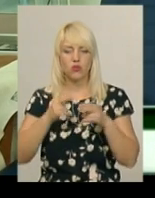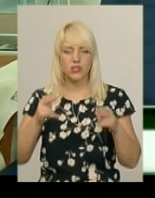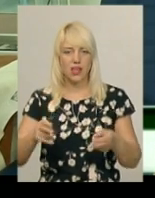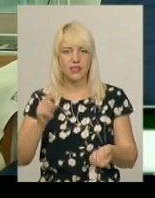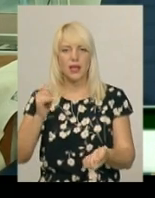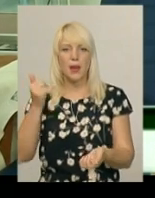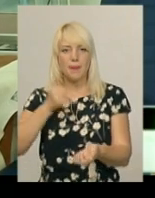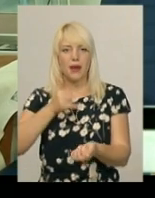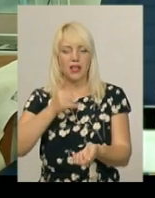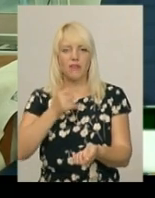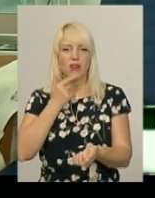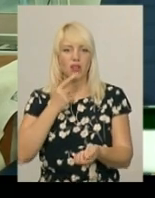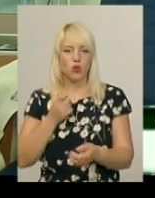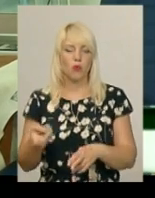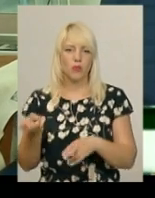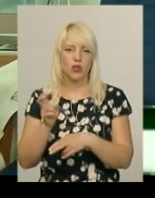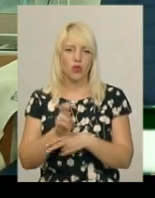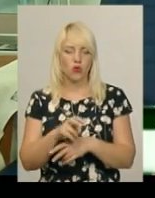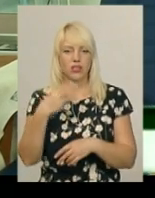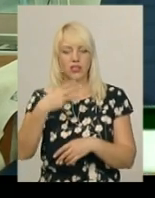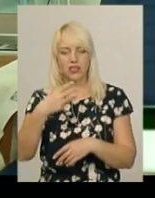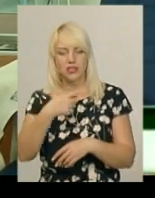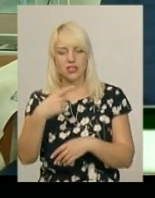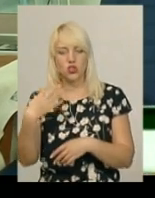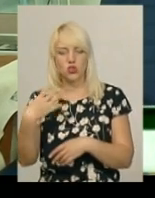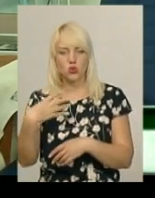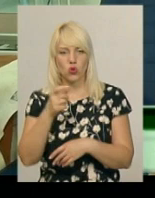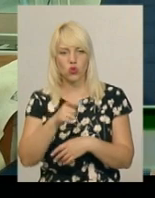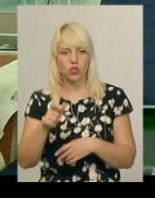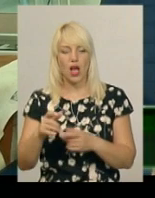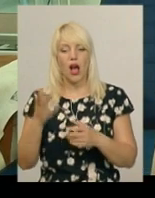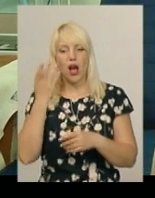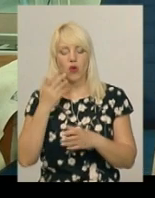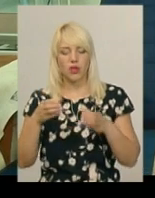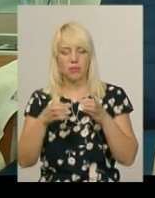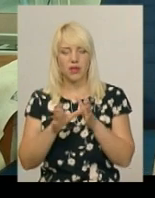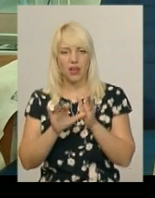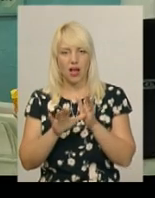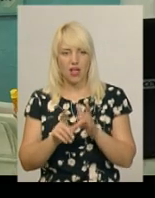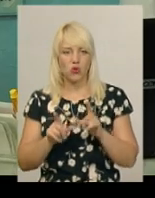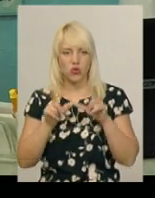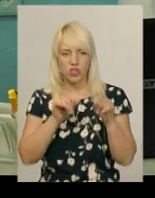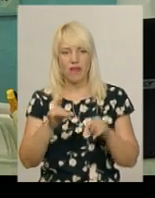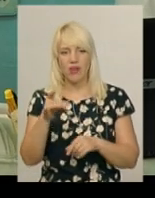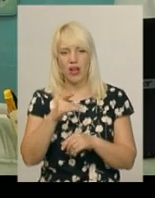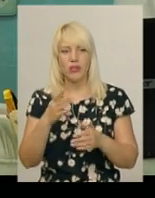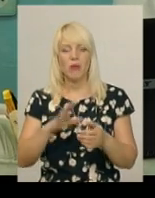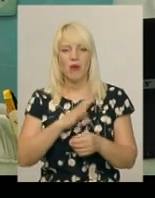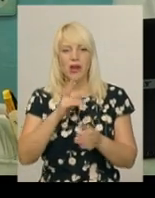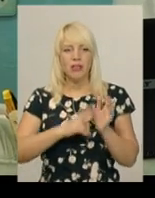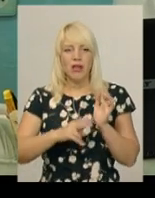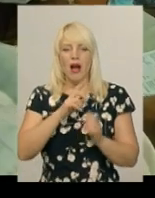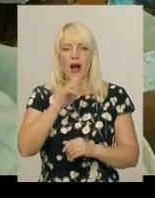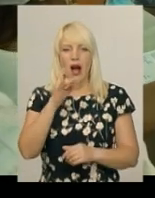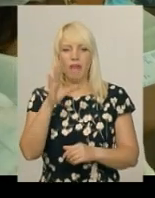приїжджають і приходять 30-40 донорів. Коли ж бригада виїжджає у район, їх буває до 70. Надія Хавро – почесний